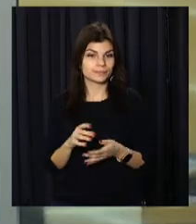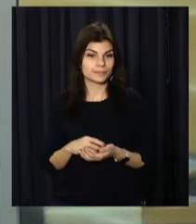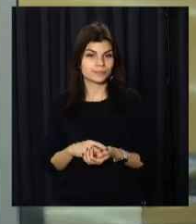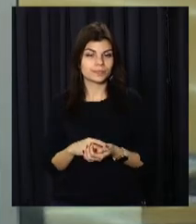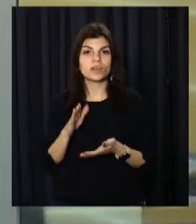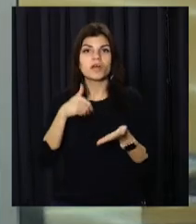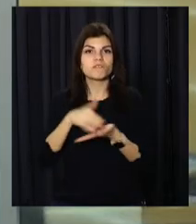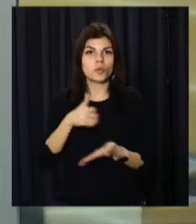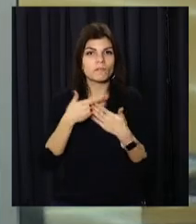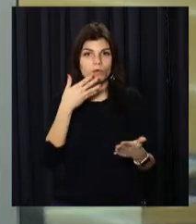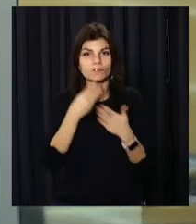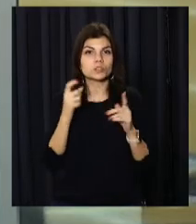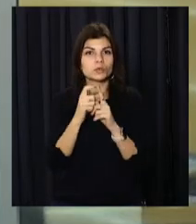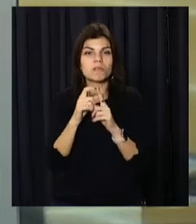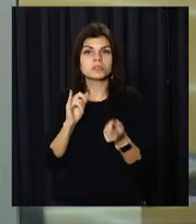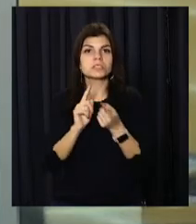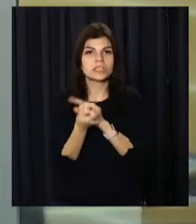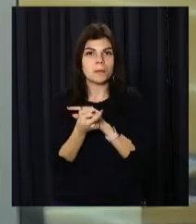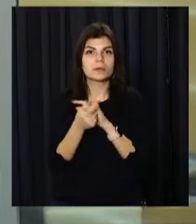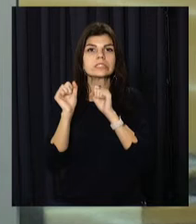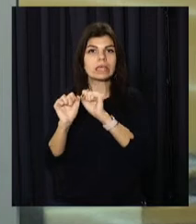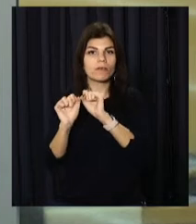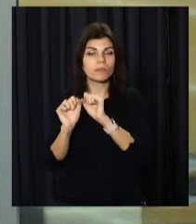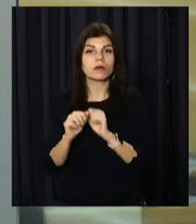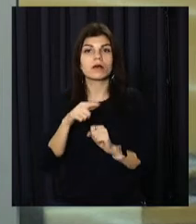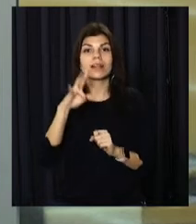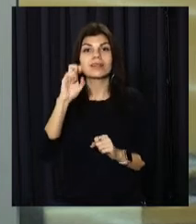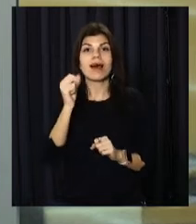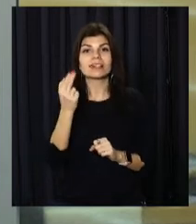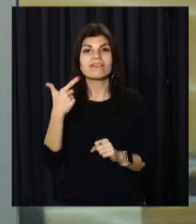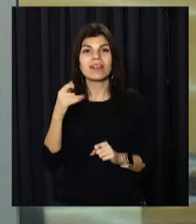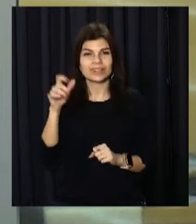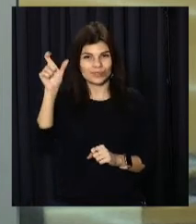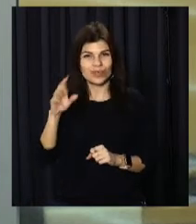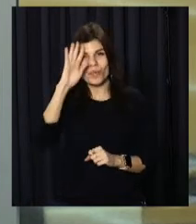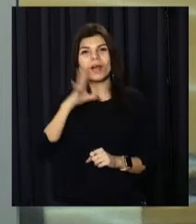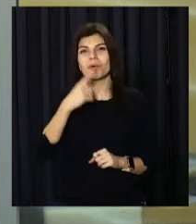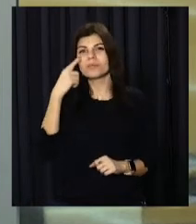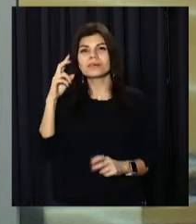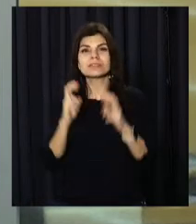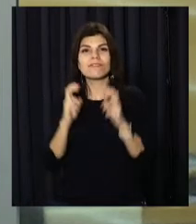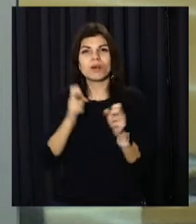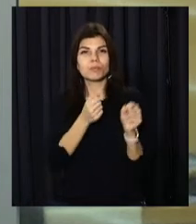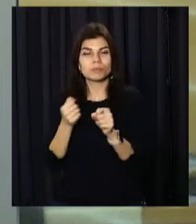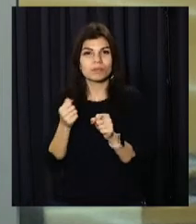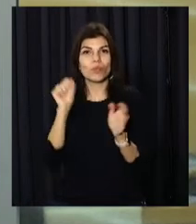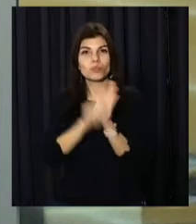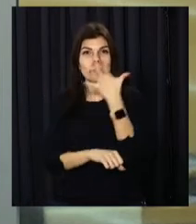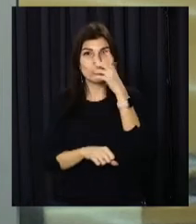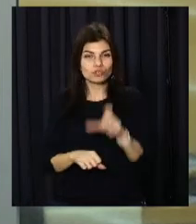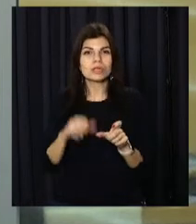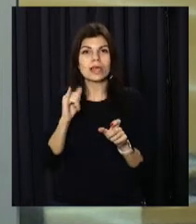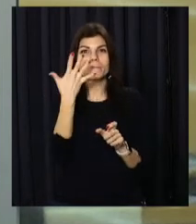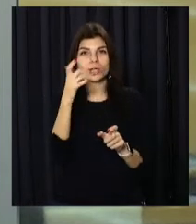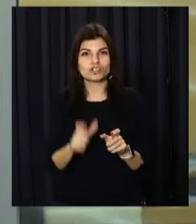Відмовився від своїх слів і змінив захисника. У Дніпрі нацгвардієць Артемій Рябчук, який вбив на Південмаші п'ятьох людей і ще стільки ж